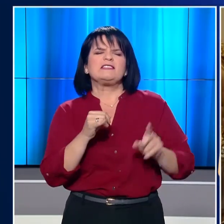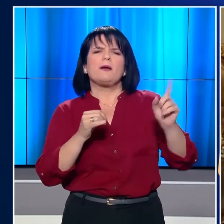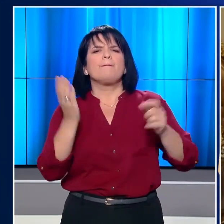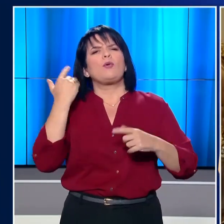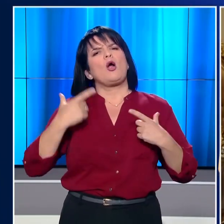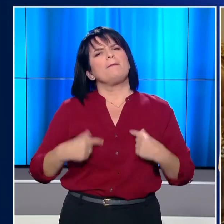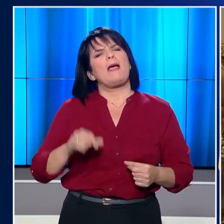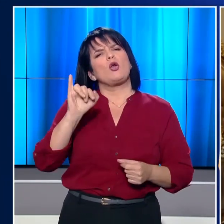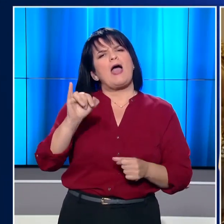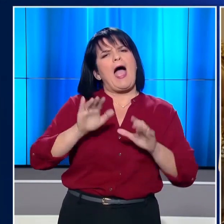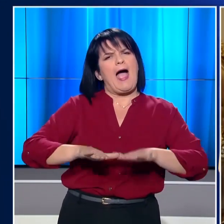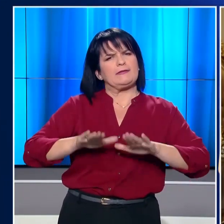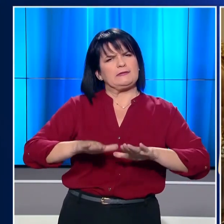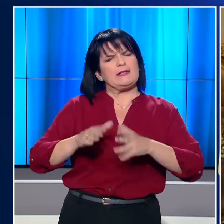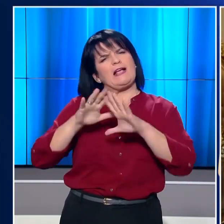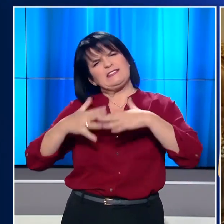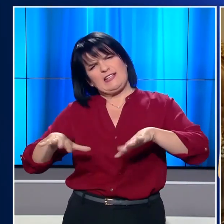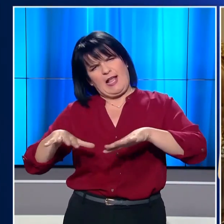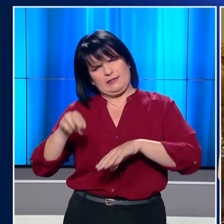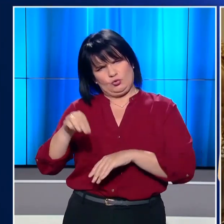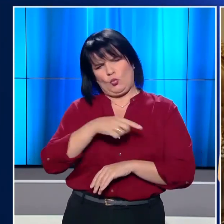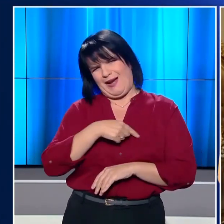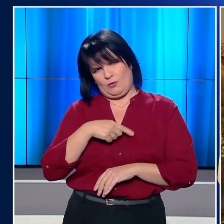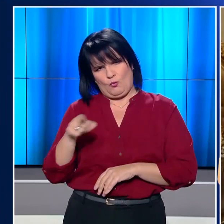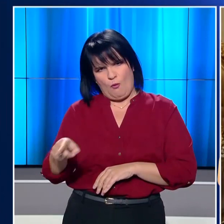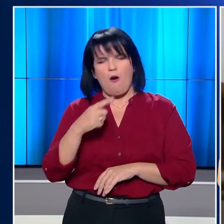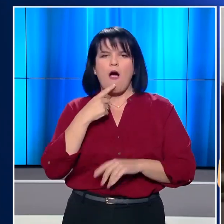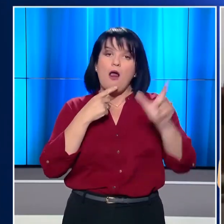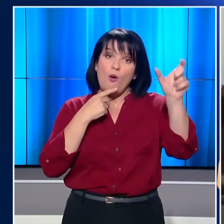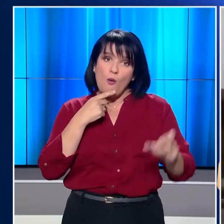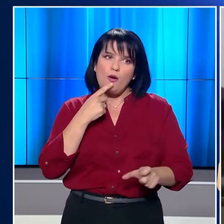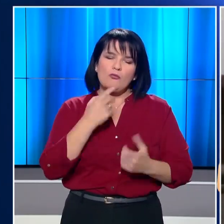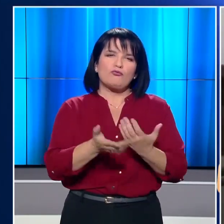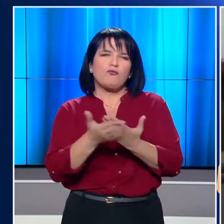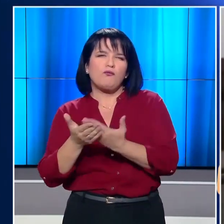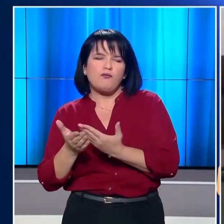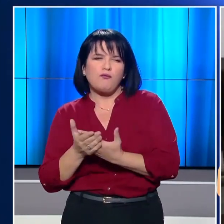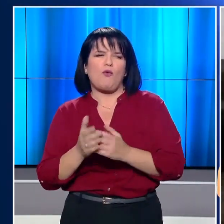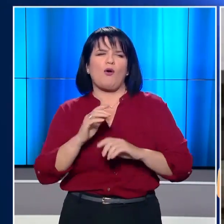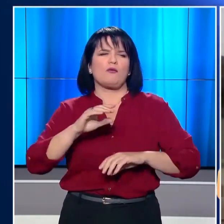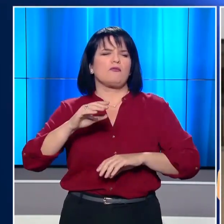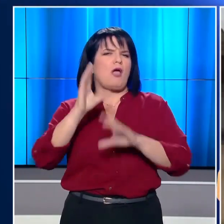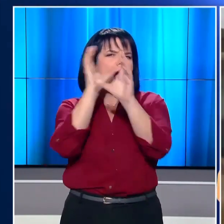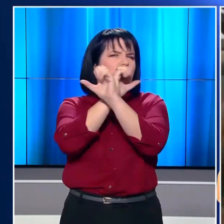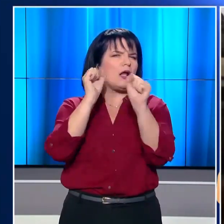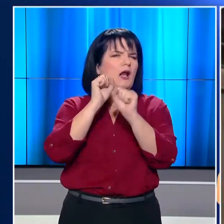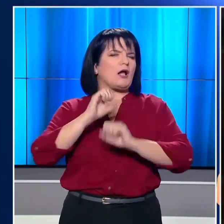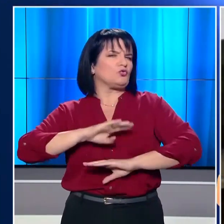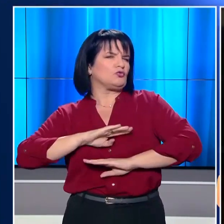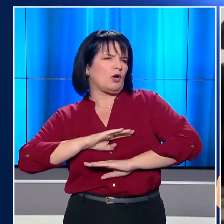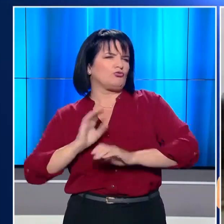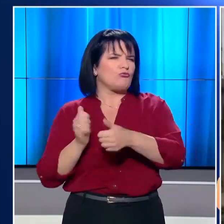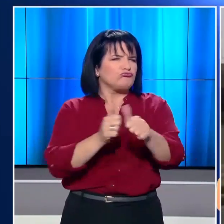πρώην μέλος του Άισις και κουνιάδος του Αλμπαγδάντι. Είναι όμως και εκείνος που βοήθησε τις σειρά κοινές δυνάμεις ασφαλείας να